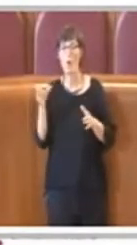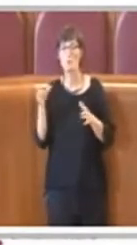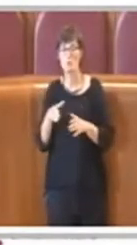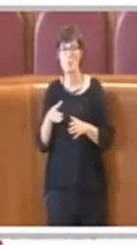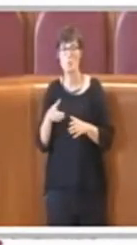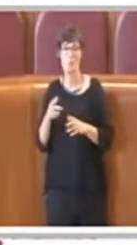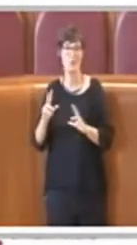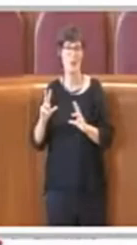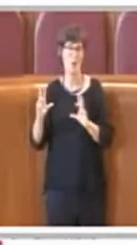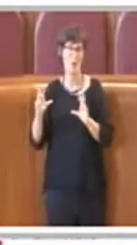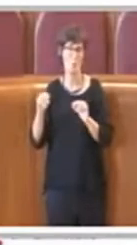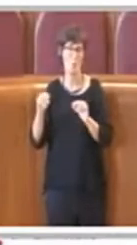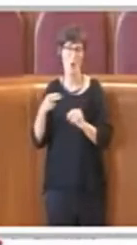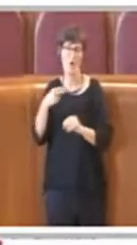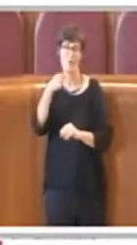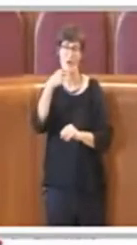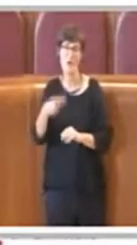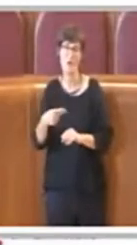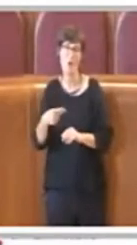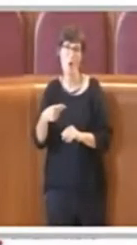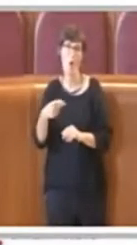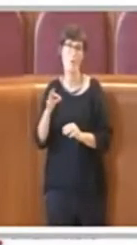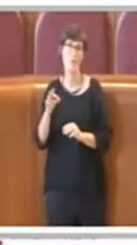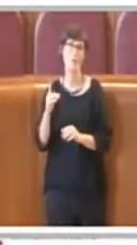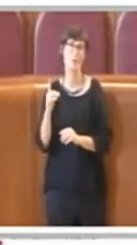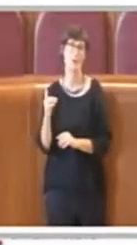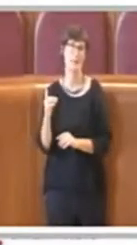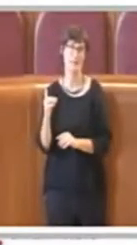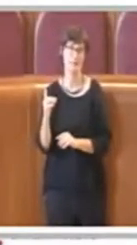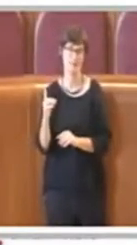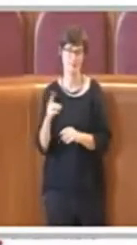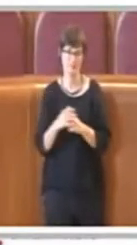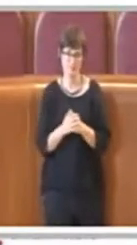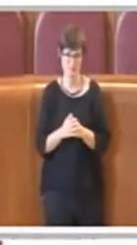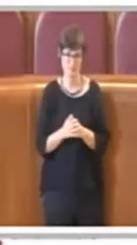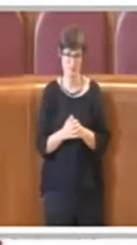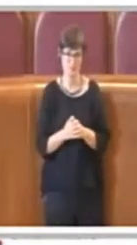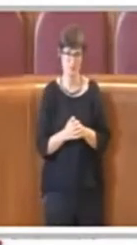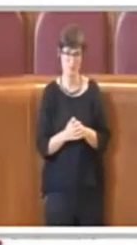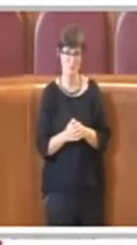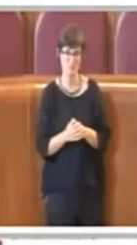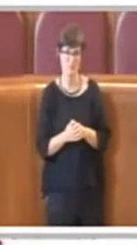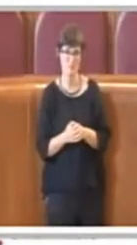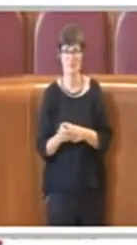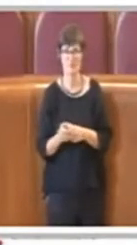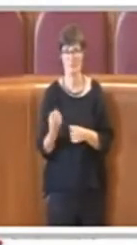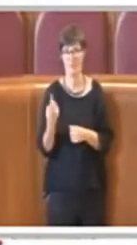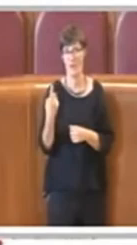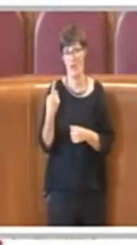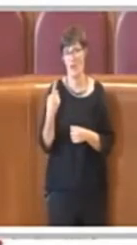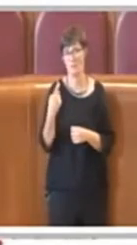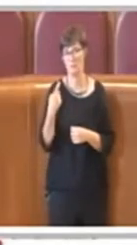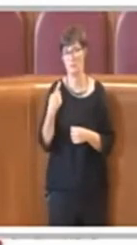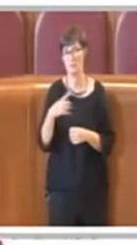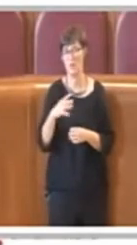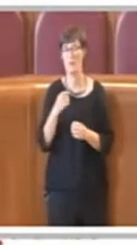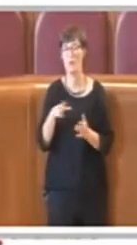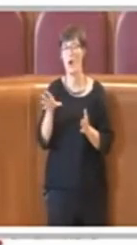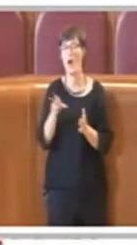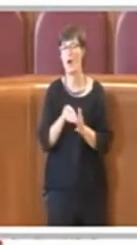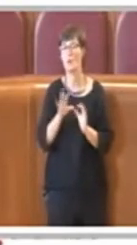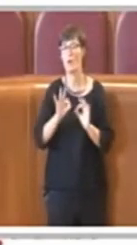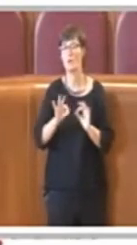abbreviata che di fatto è consulta D. E quindi tutto questo è un'attuazione alla disciplina contenuta nel regolamento.